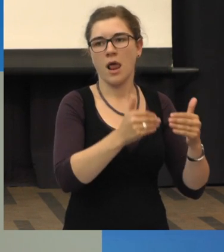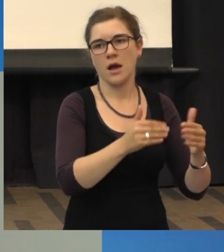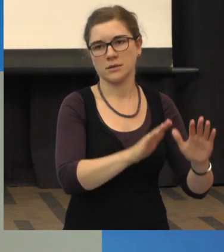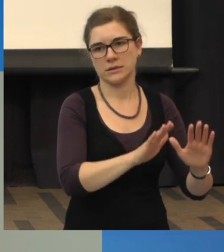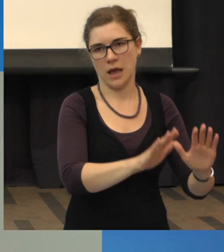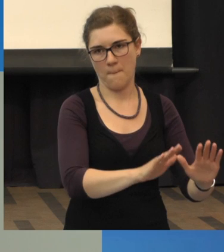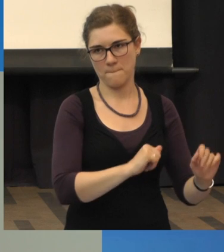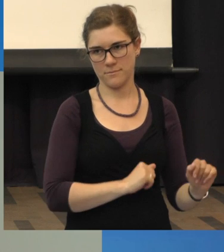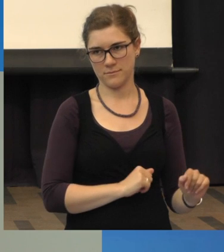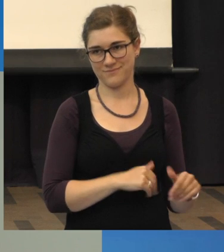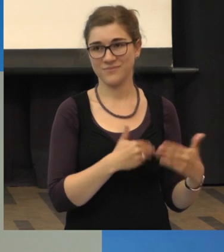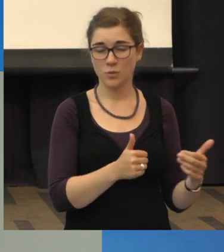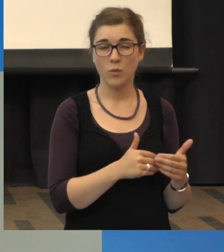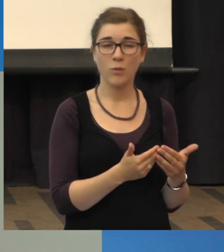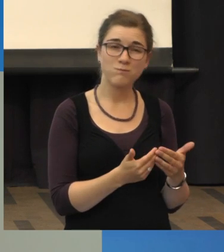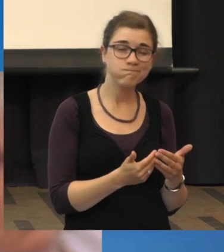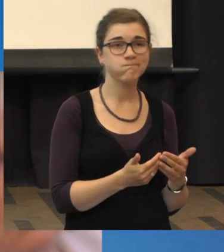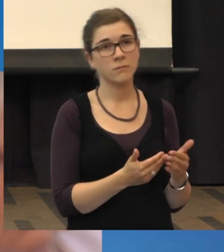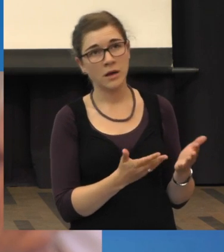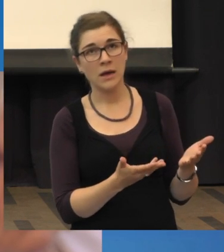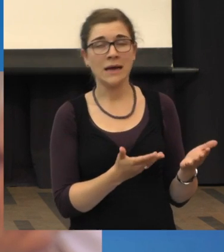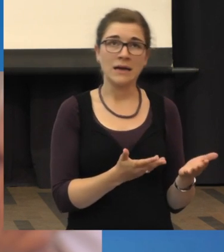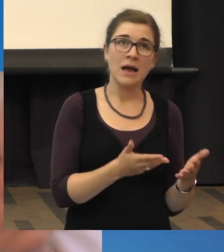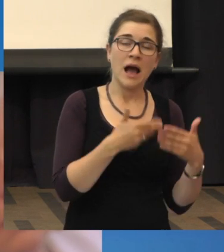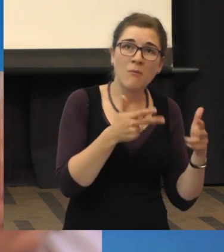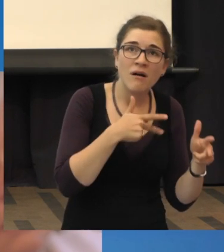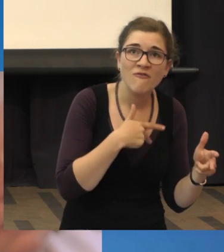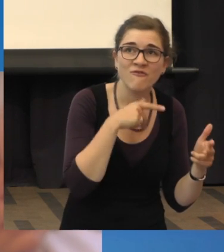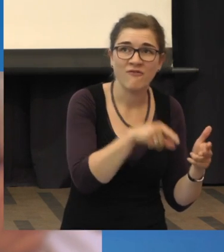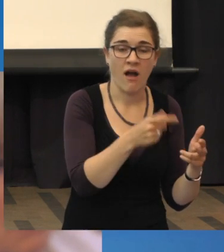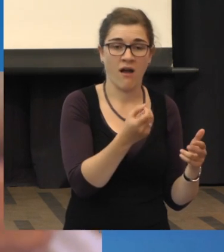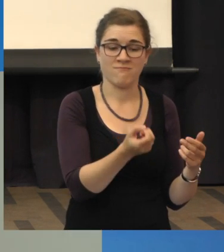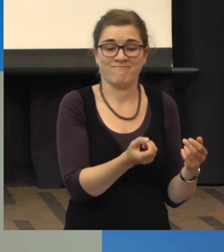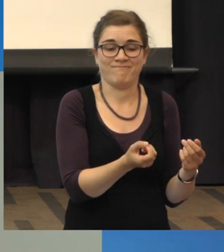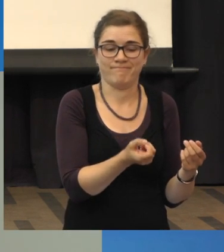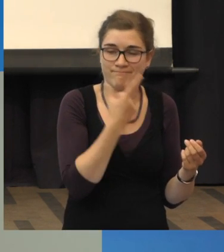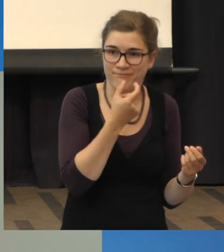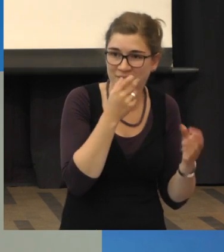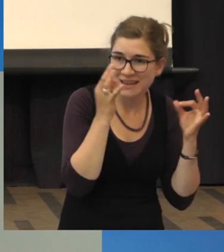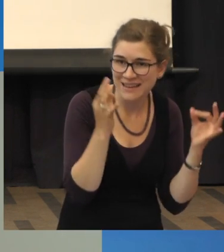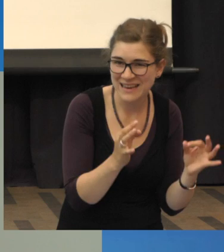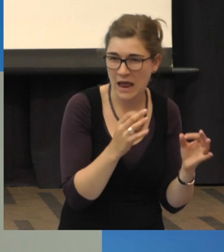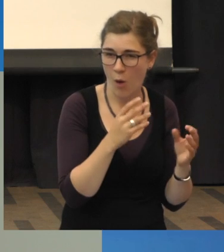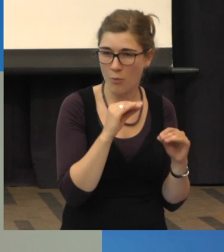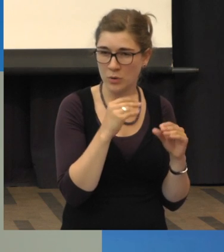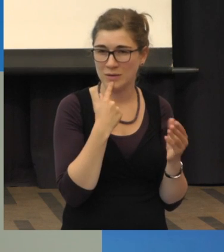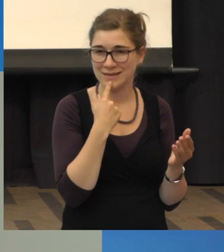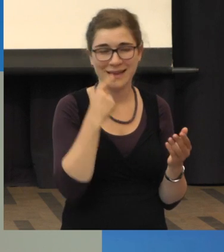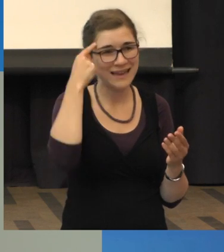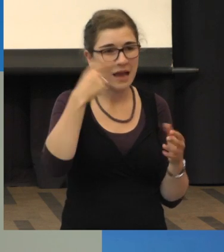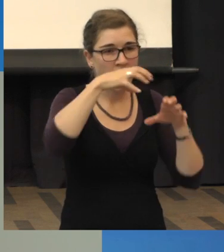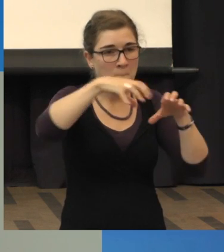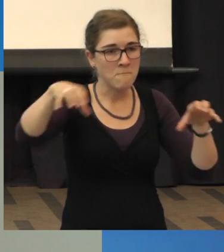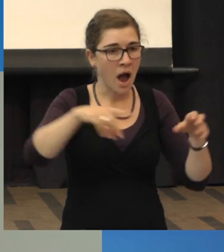das Fortschreiten verlangsamen und welches Mittel Sie denn nun genau nehmen. Ich denke, alle, die auf dem Markt da